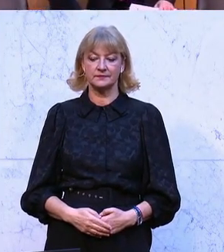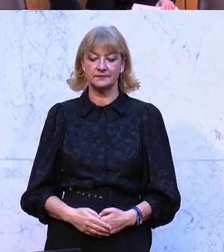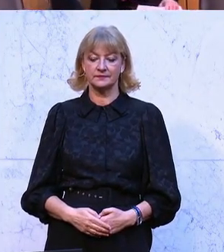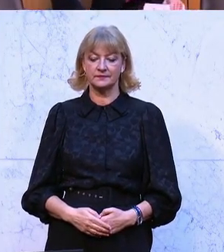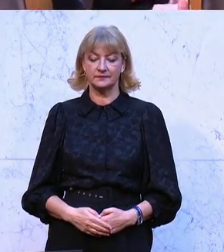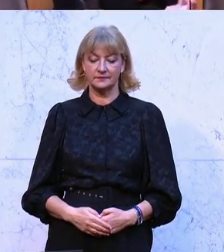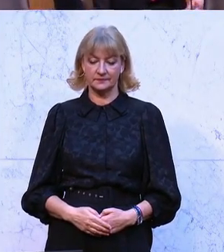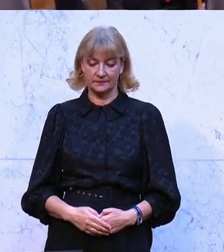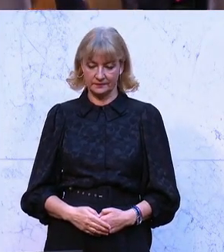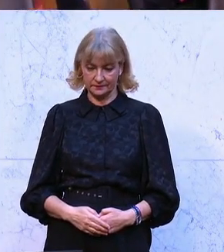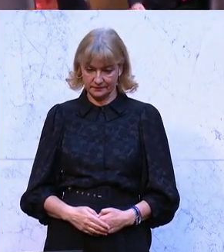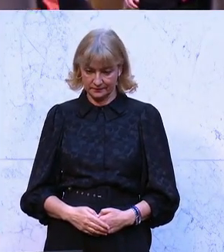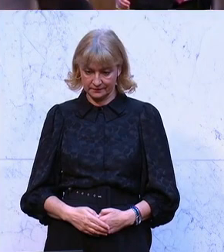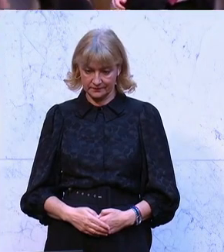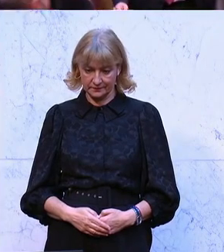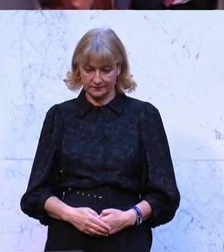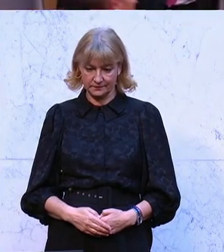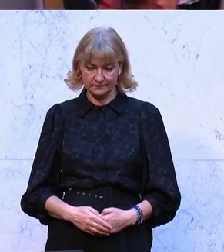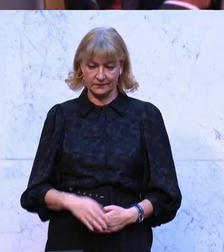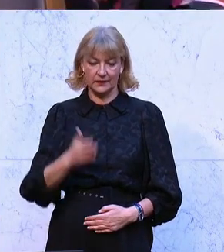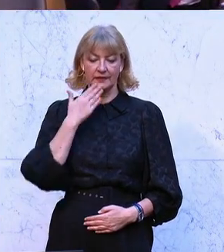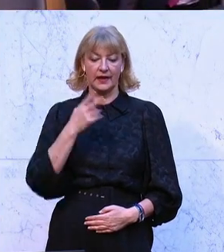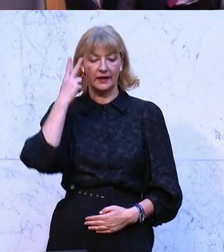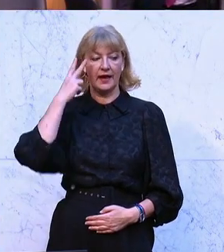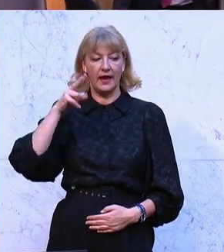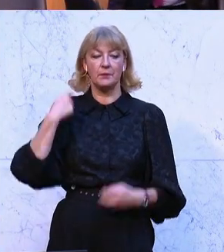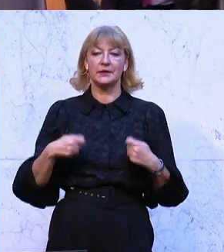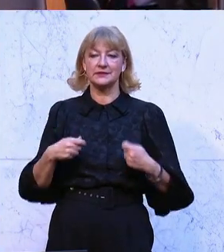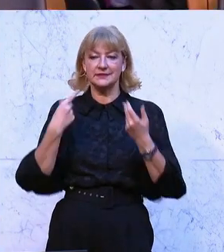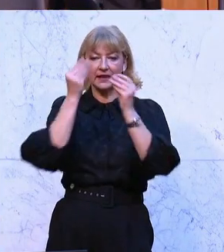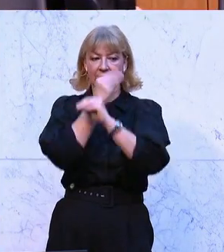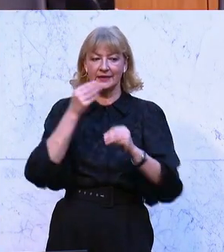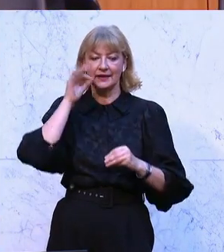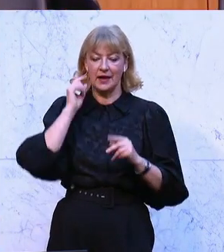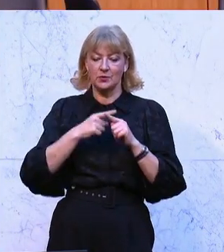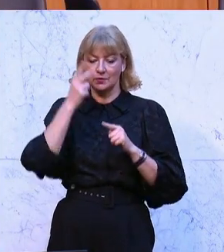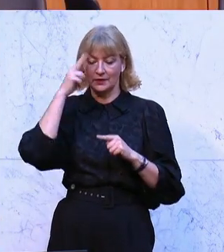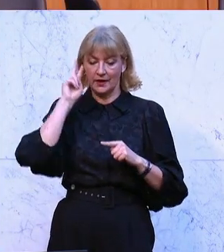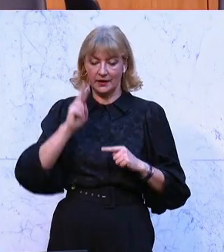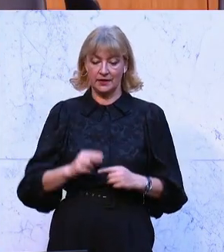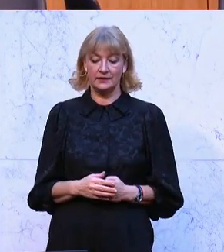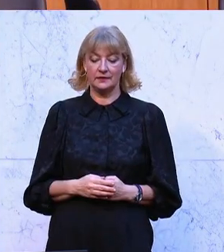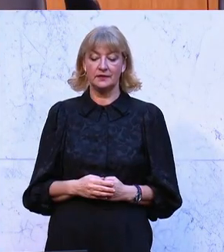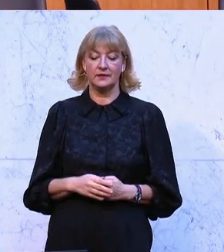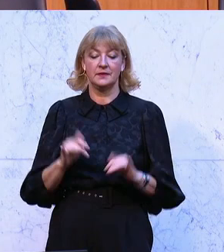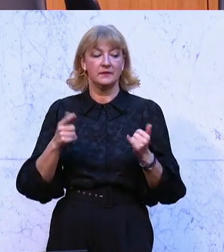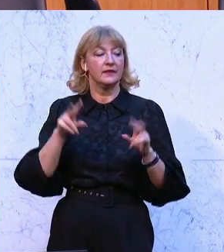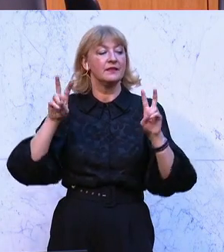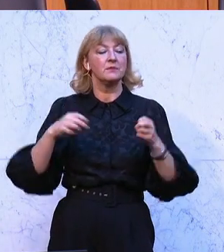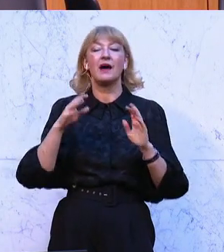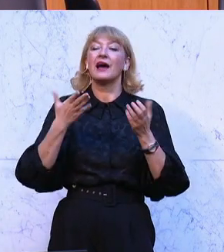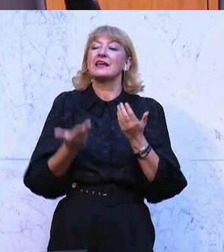eine Bestimmung auszuarbeiten, die EU-konform ist, weil der EUGH, also der Europäische